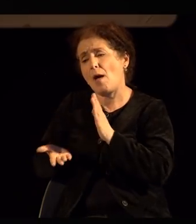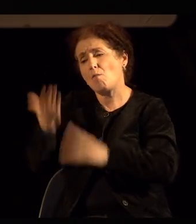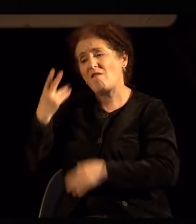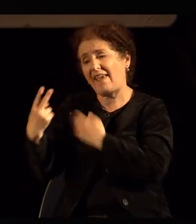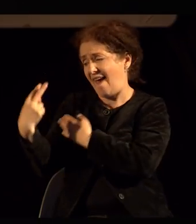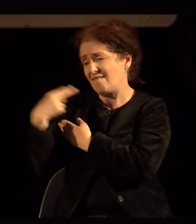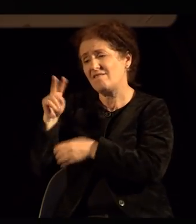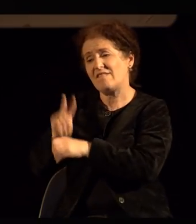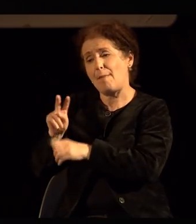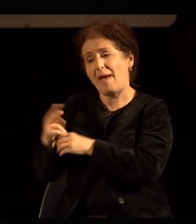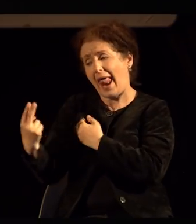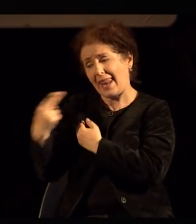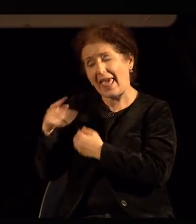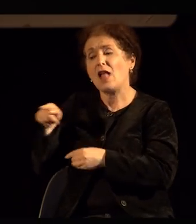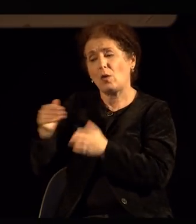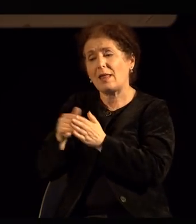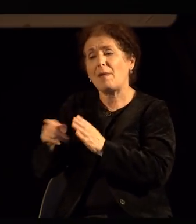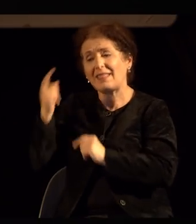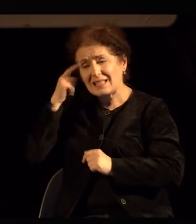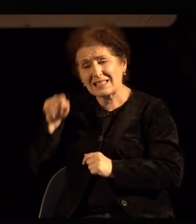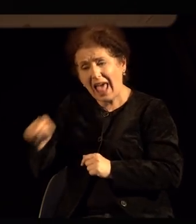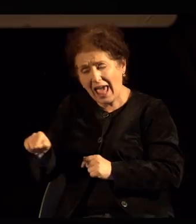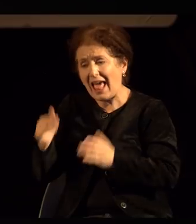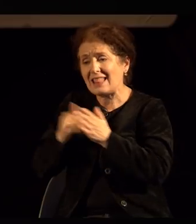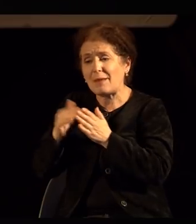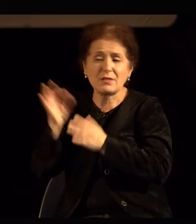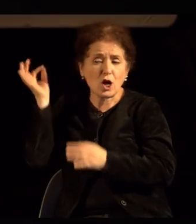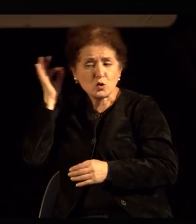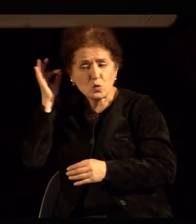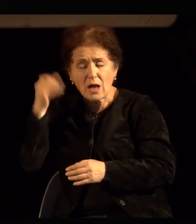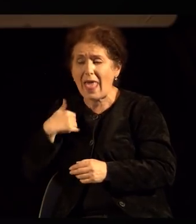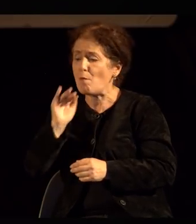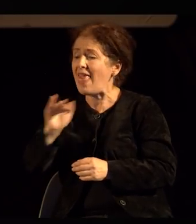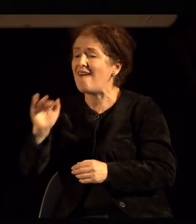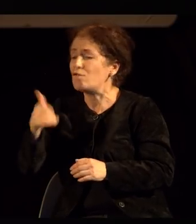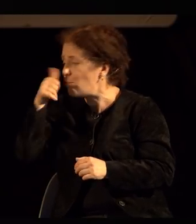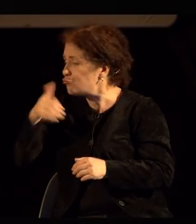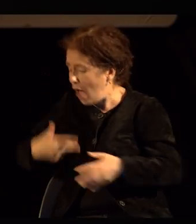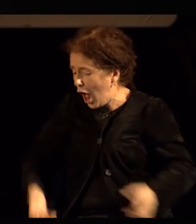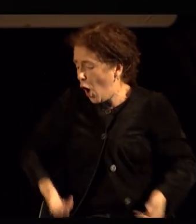внимание, од старт да знае дека треба да ги слуша опадставата.